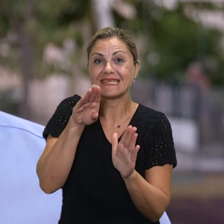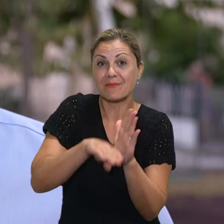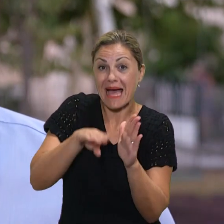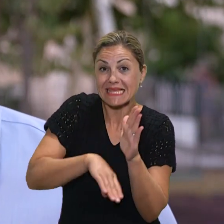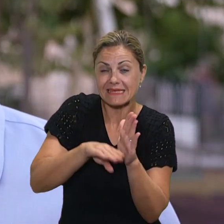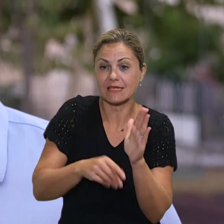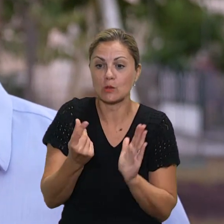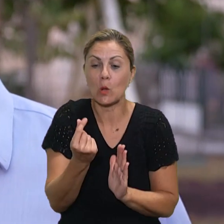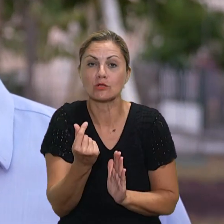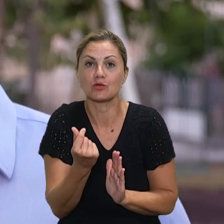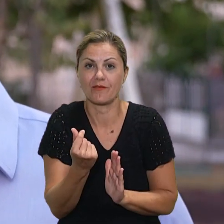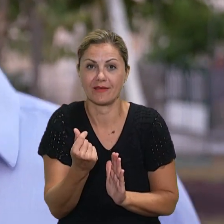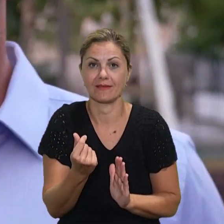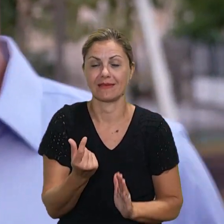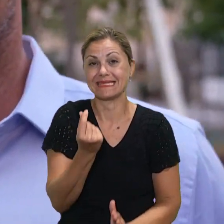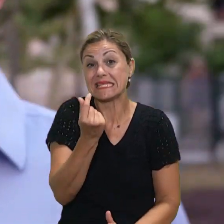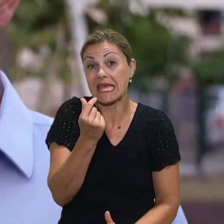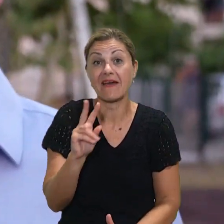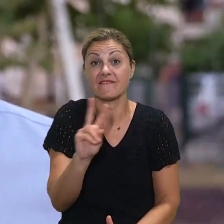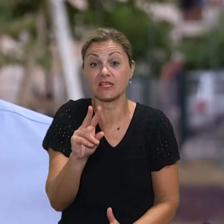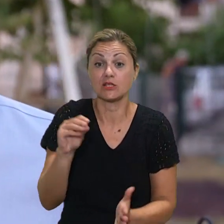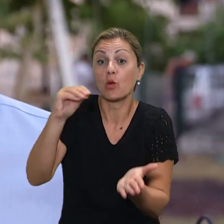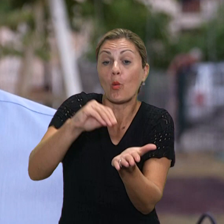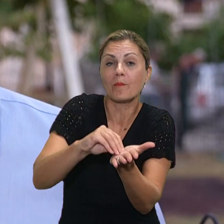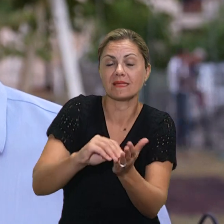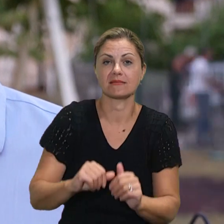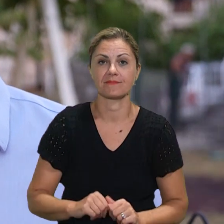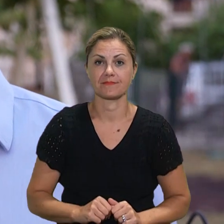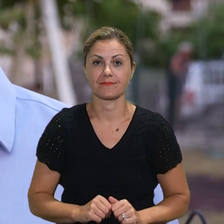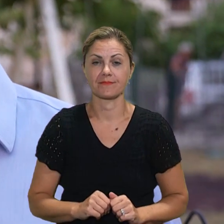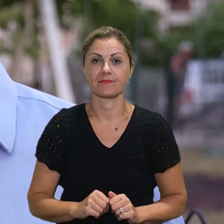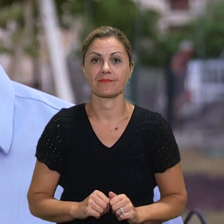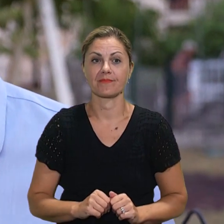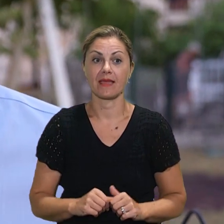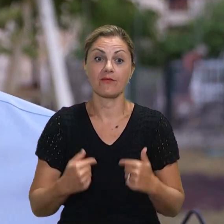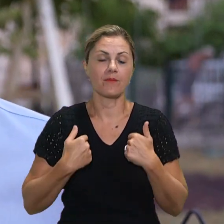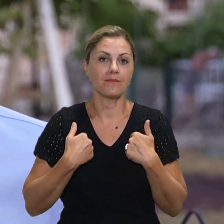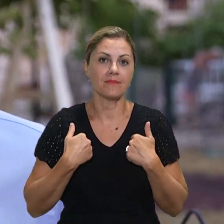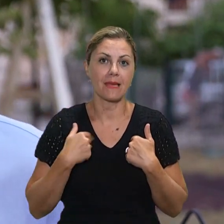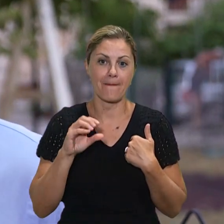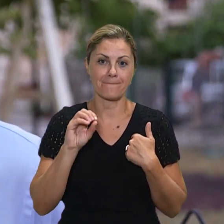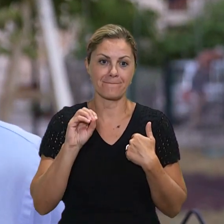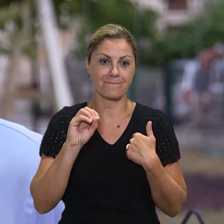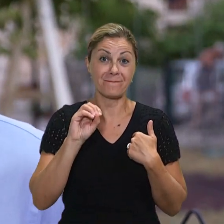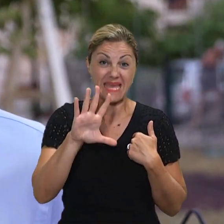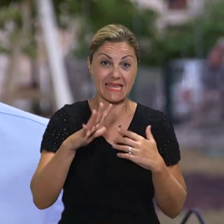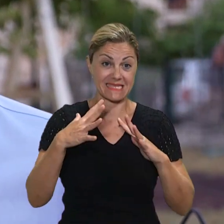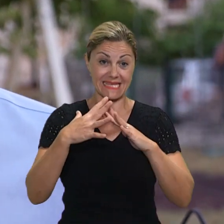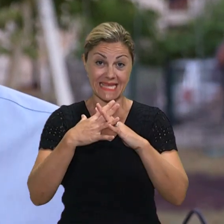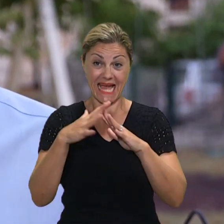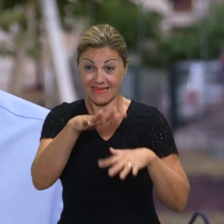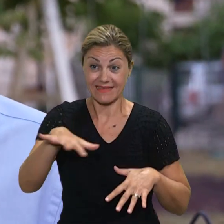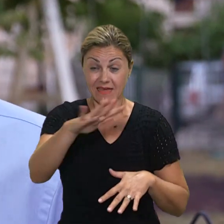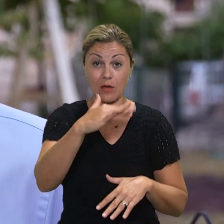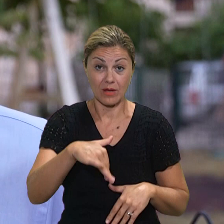smanjiti cijene vrtića. Koliko one sada iznose i kako planirate to učiniti? Evo, mislili smo među 5 najeftinih gradova po anketama,